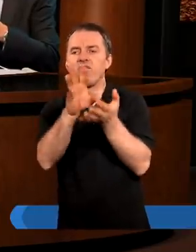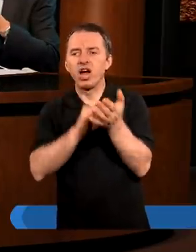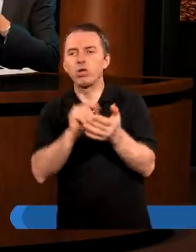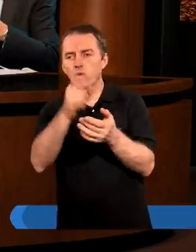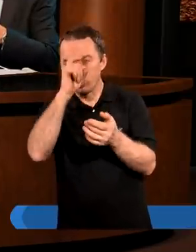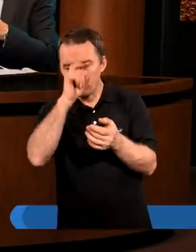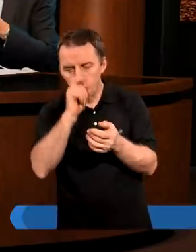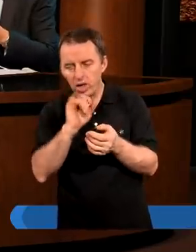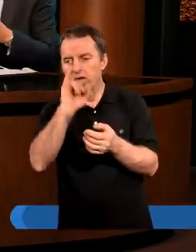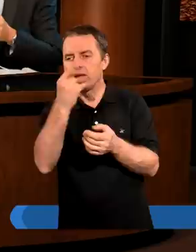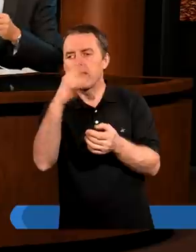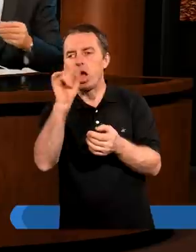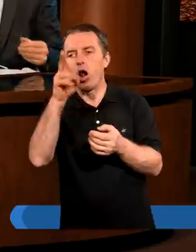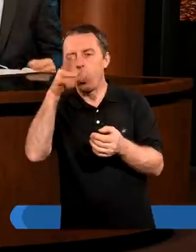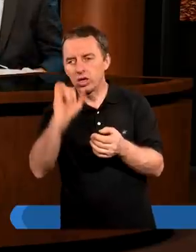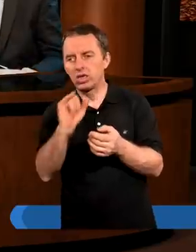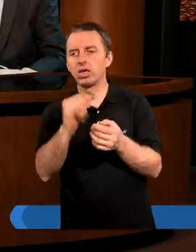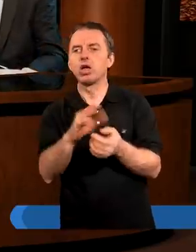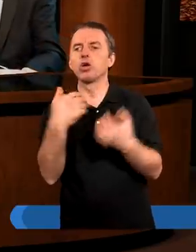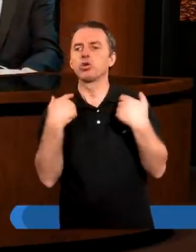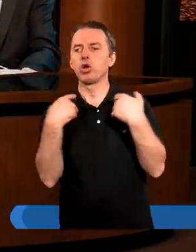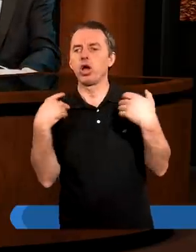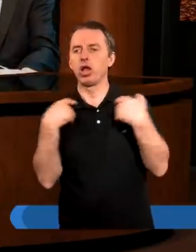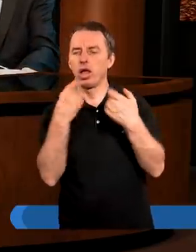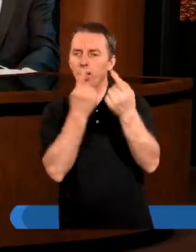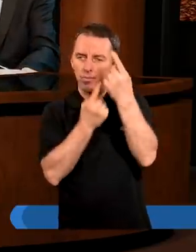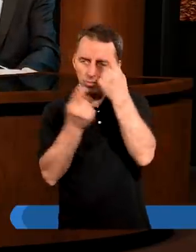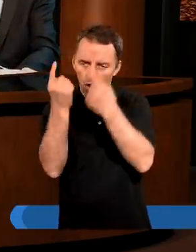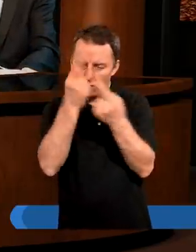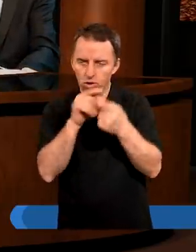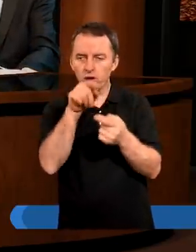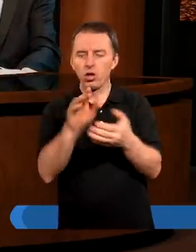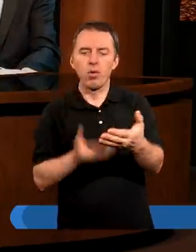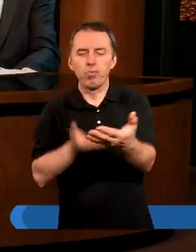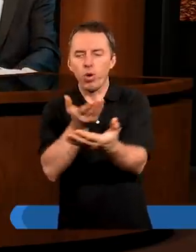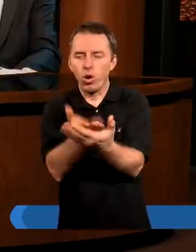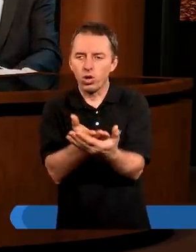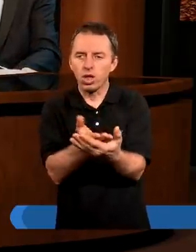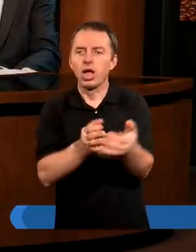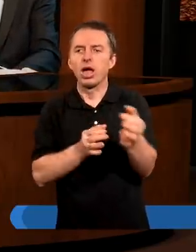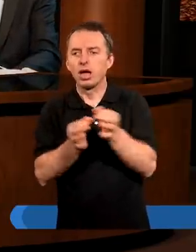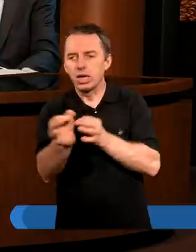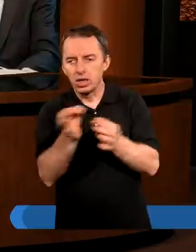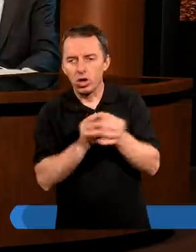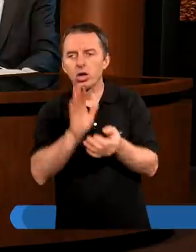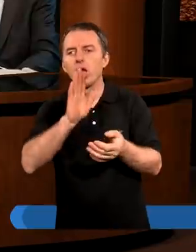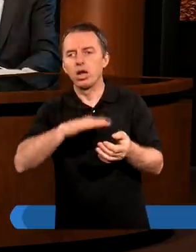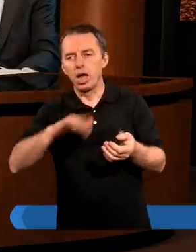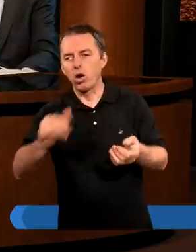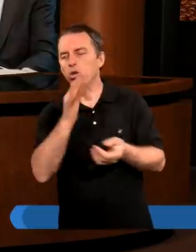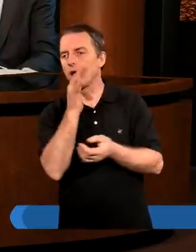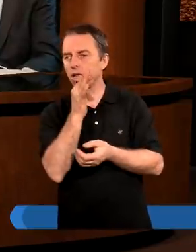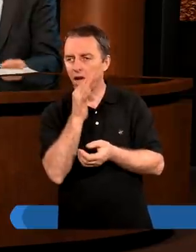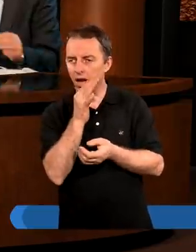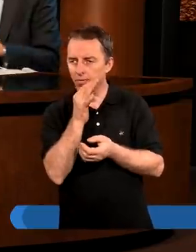złej ideologii żyli. Ja myślę, że można to też przytoczyć historię narodu izraelskiego,